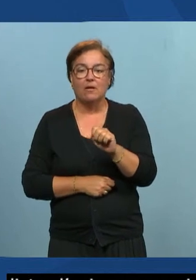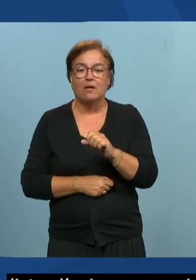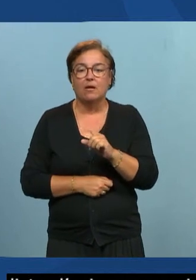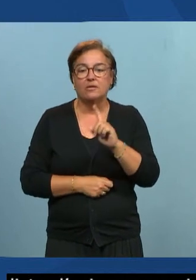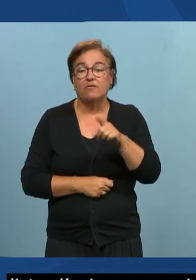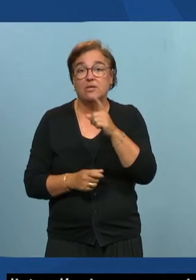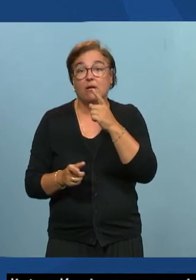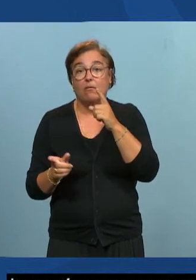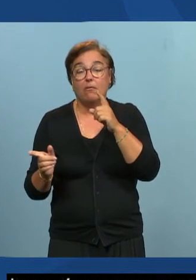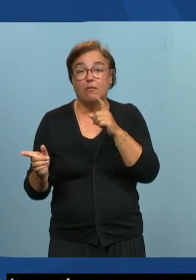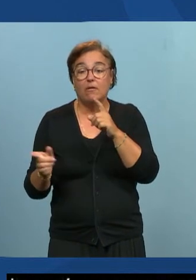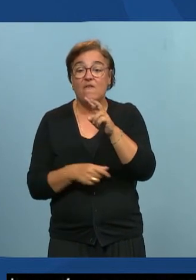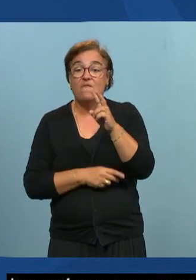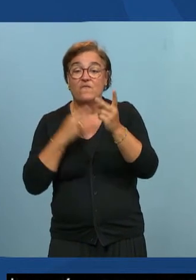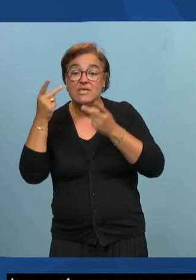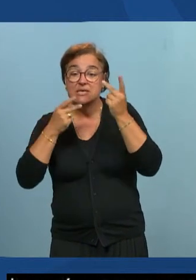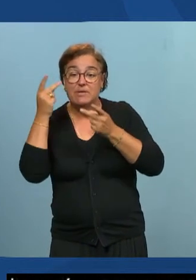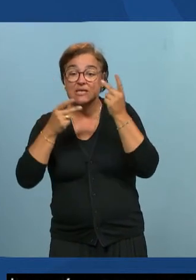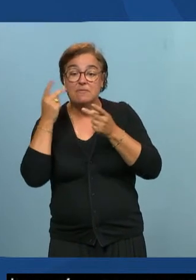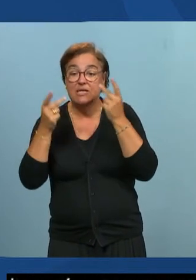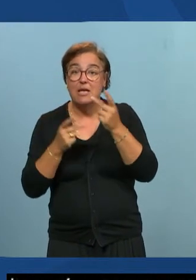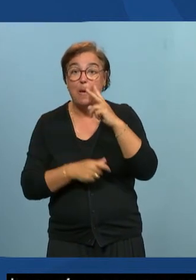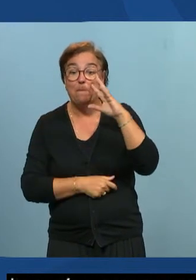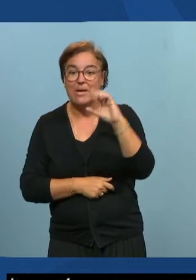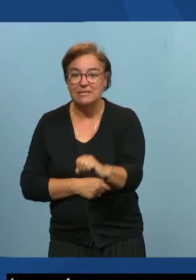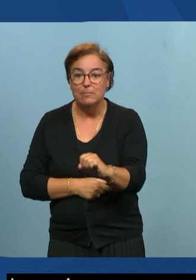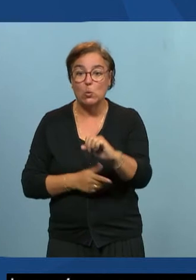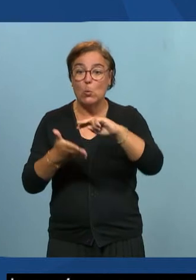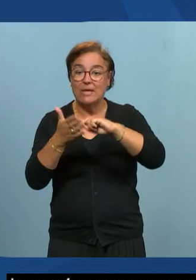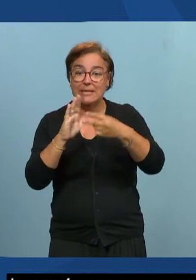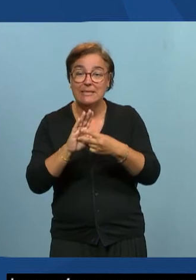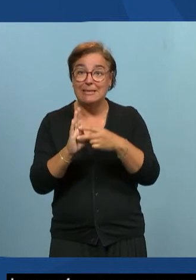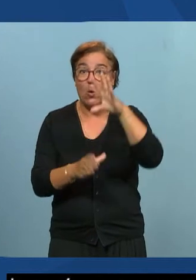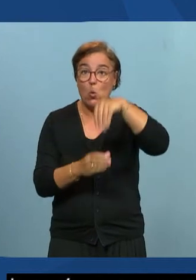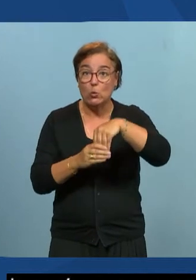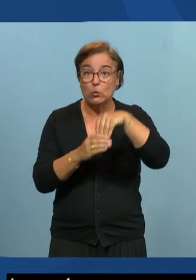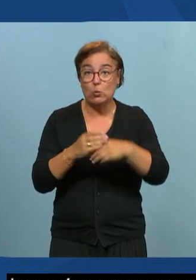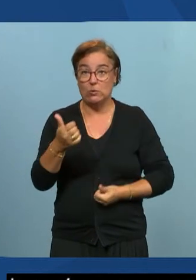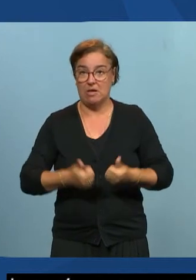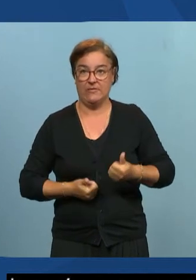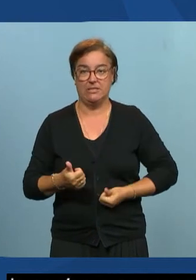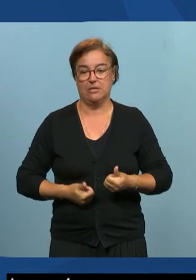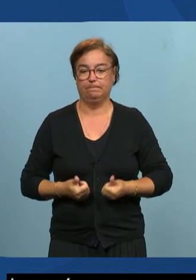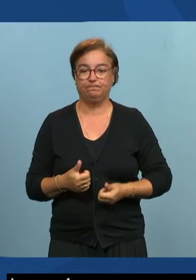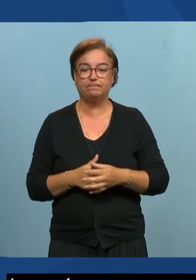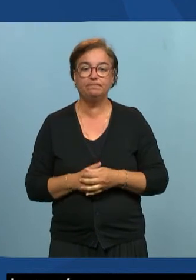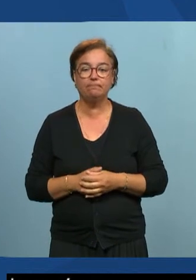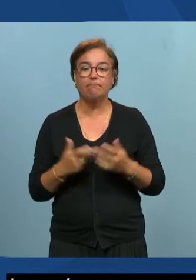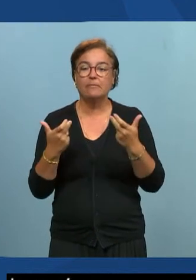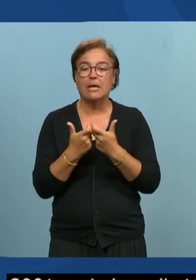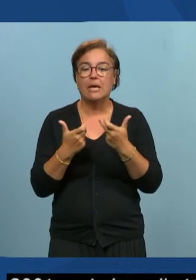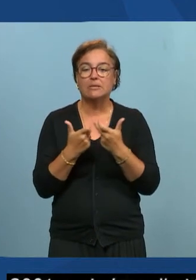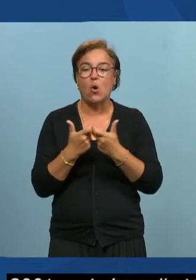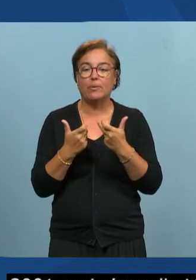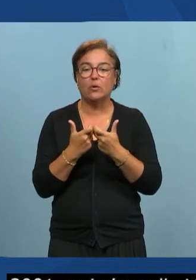», mais ça veut dire visibilité, perception, technique, contenu, service. On va prendre l'exemple, on va l